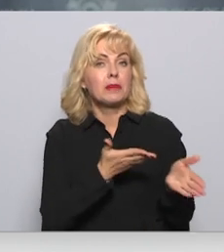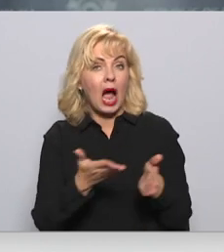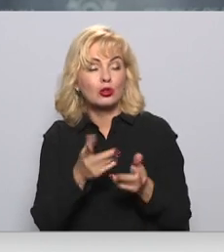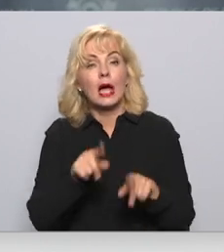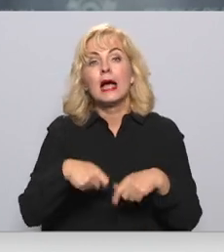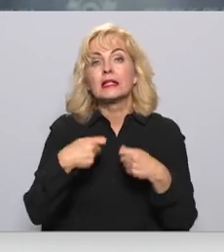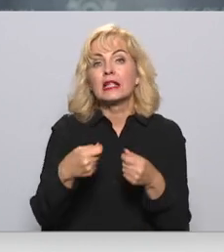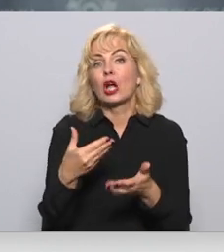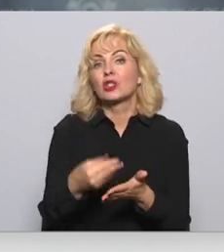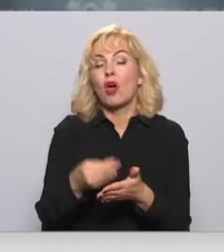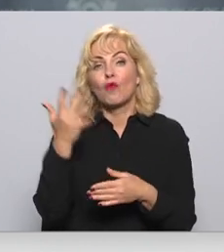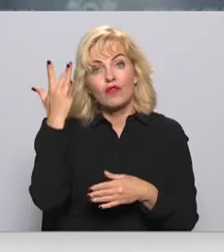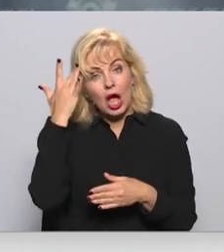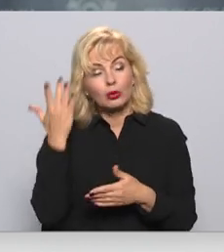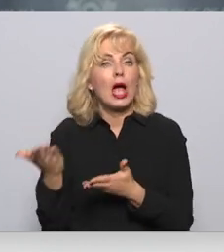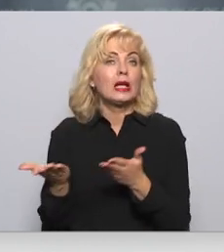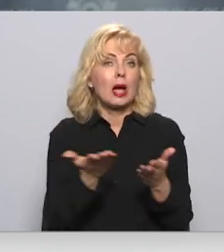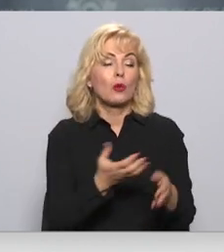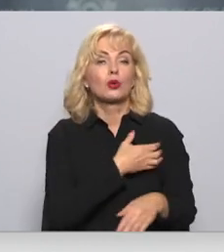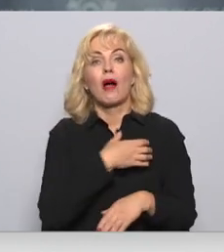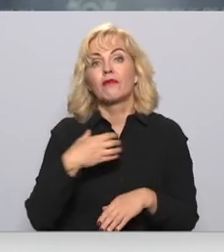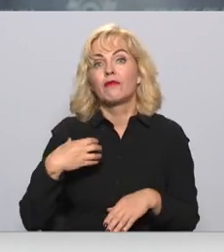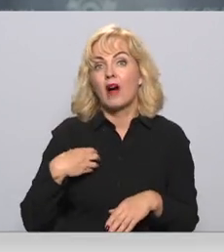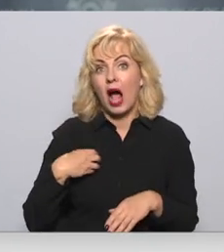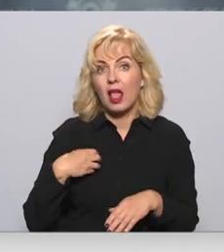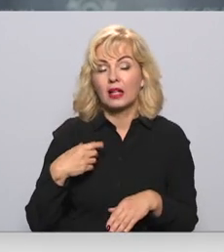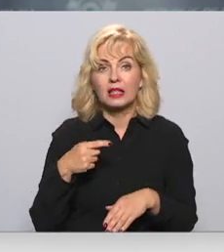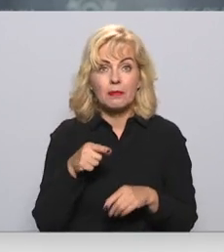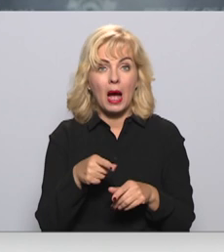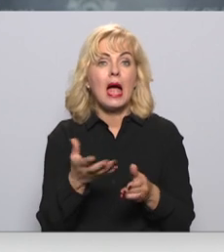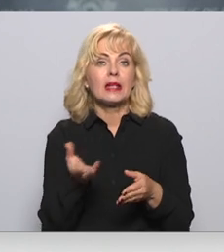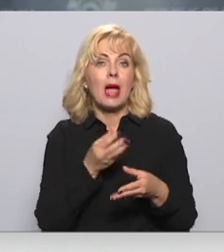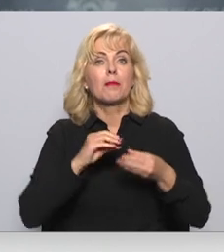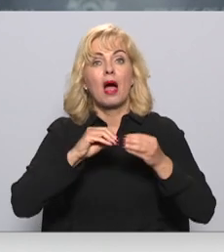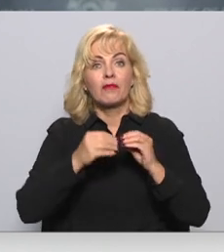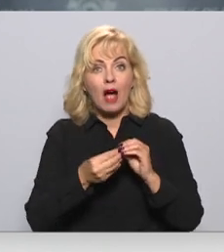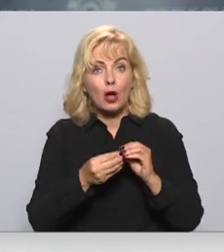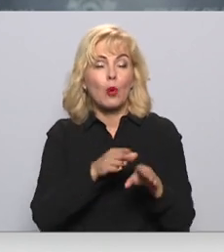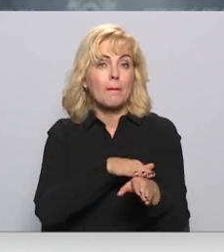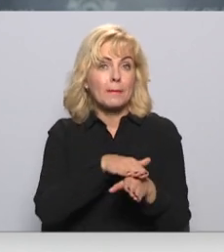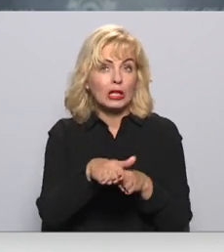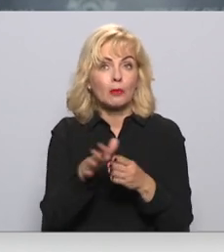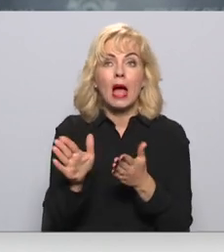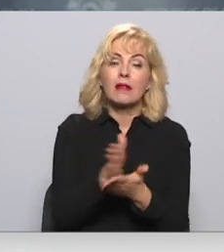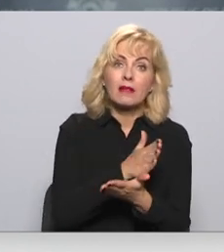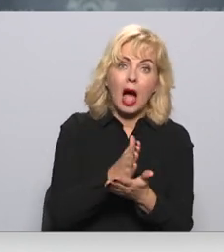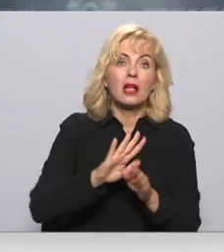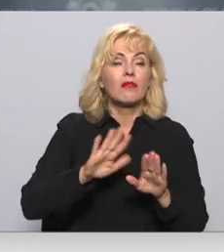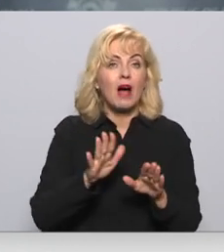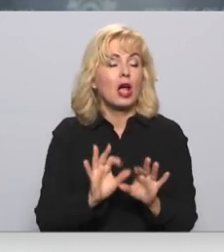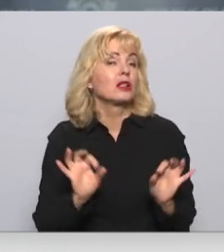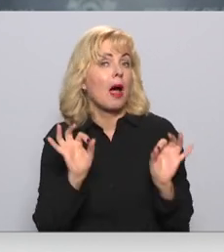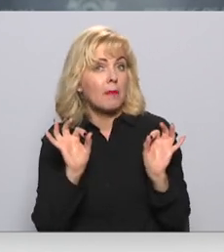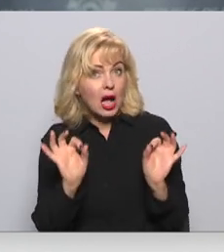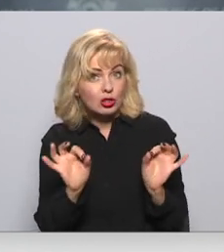snied savu viedoklu un tad jebkur valdību ņem vērā pilnībā daļai vai ne maz.